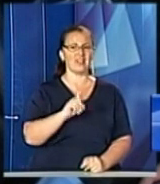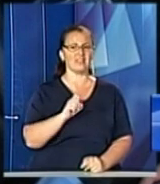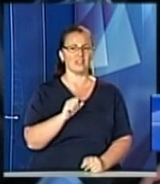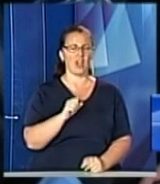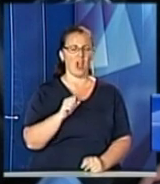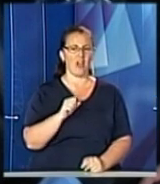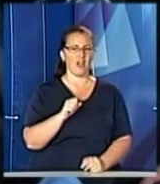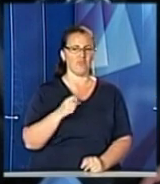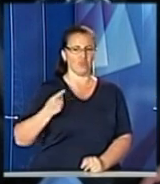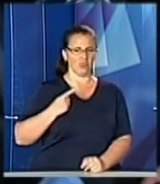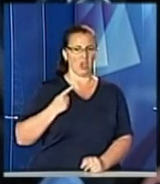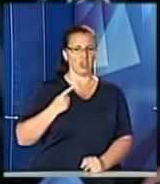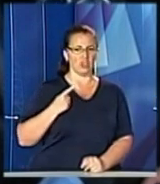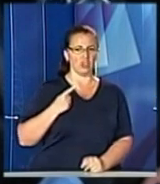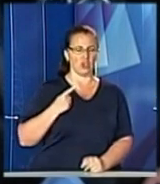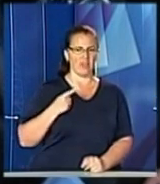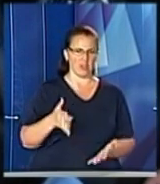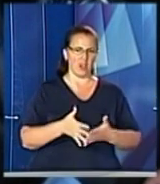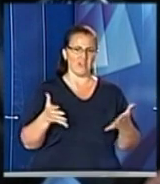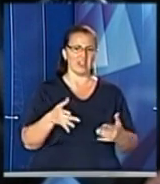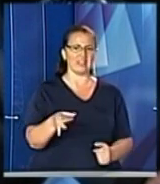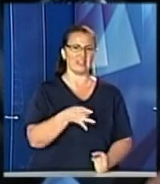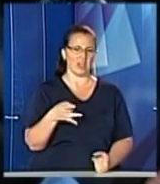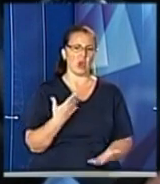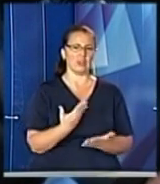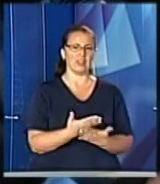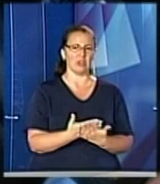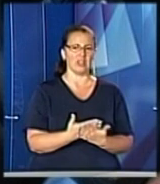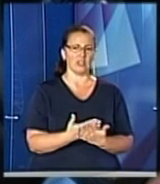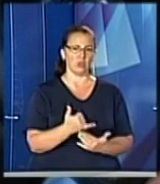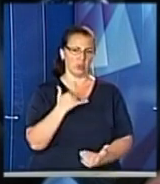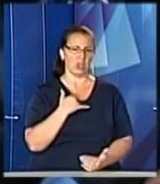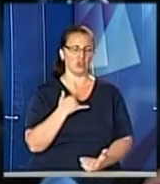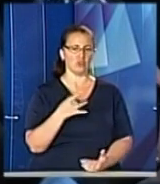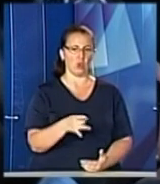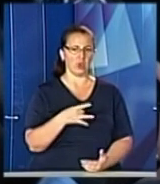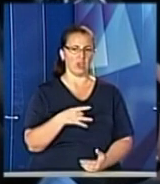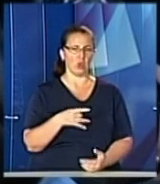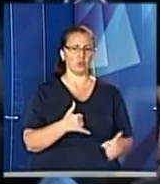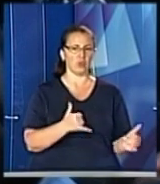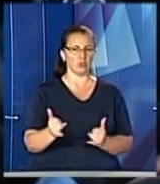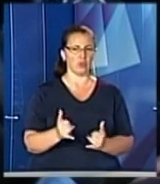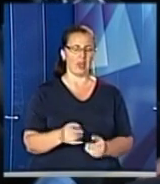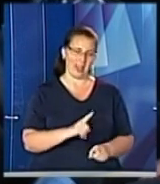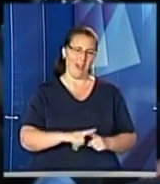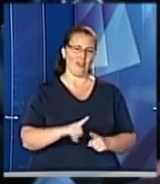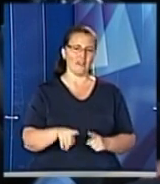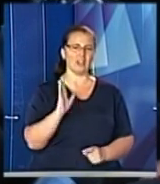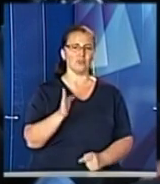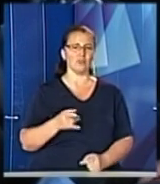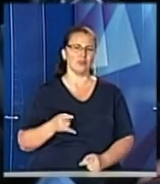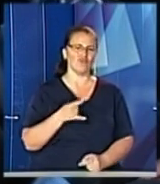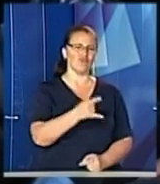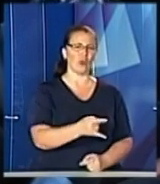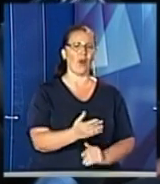чергування, великий район, суток, наприклад, по нашому району обслуговування. Ще швидше будемо добиратися, наприклад, на